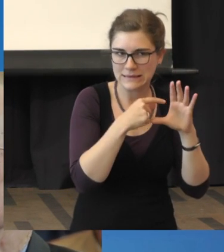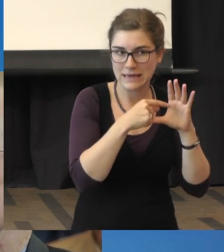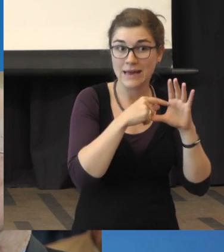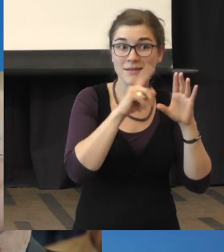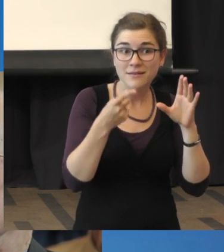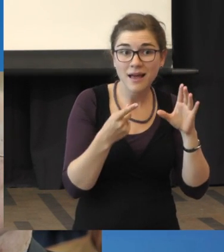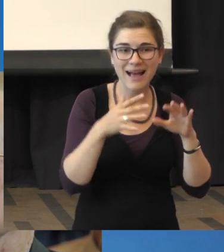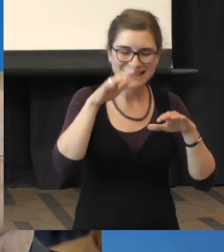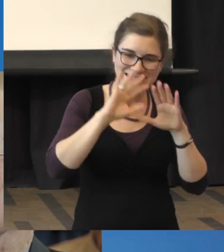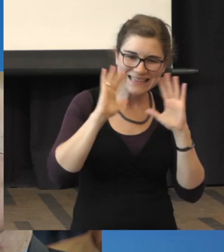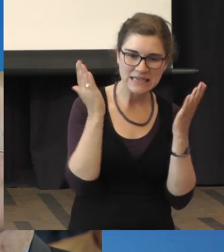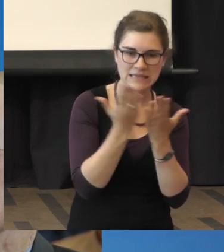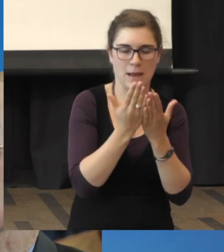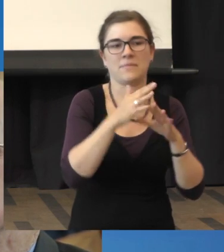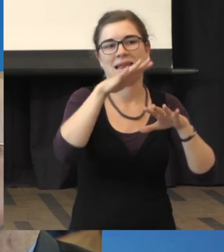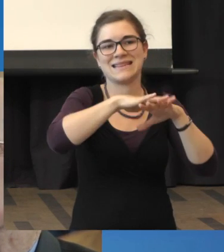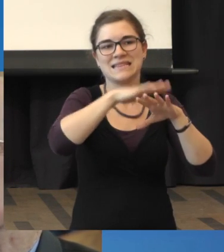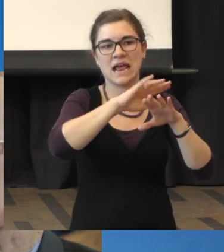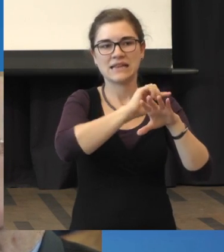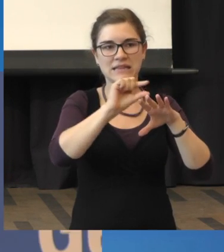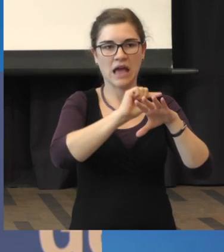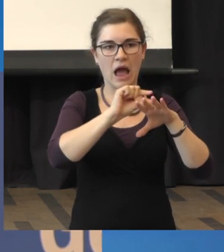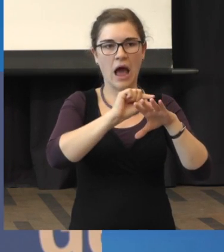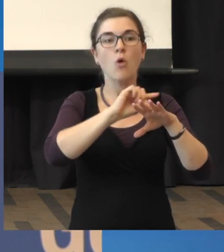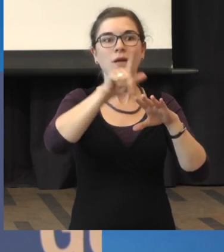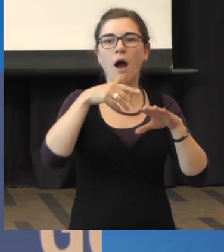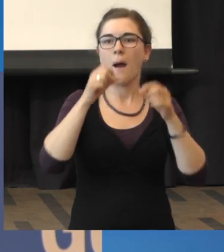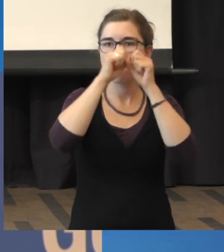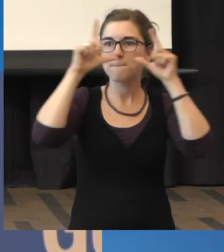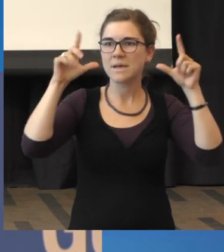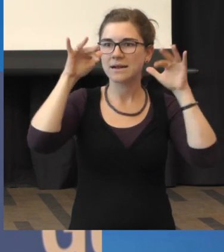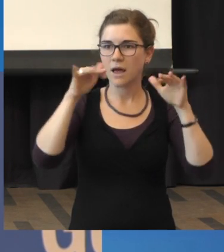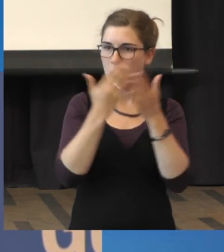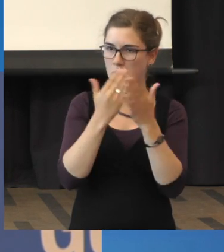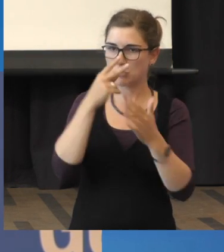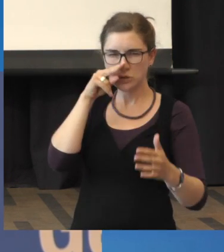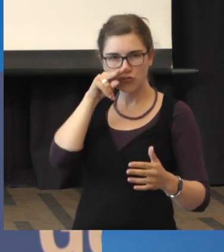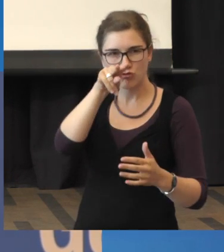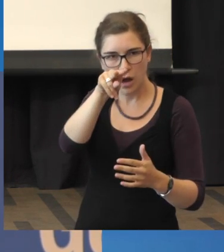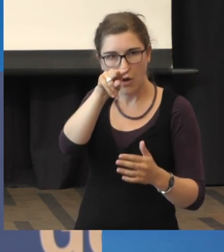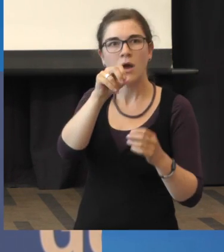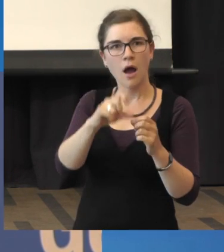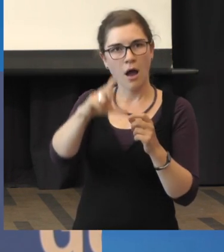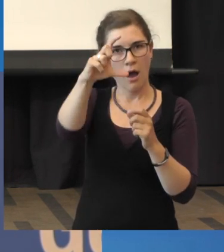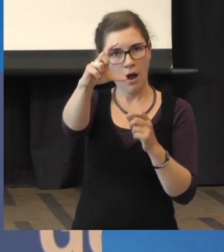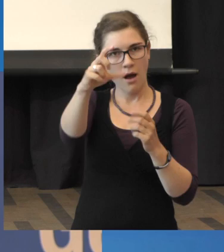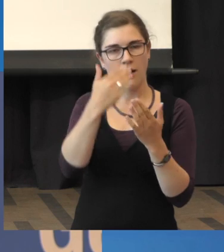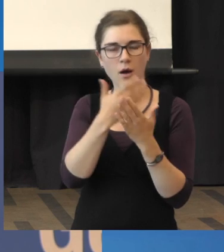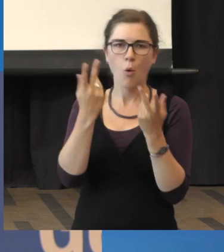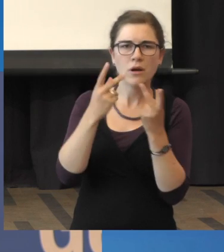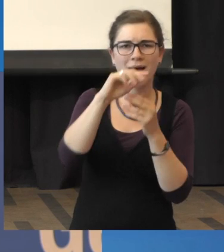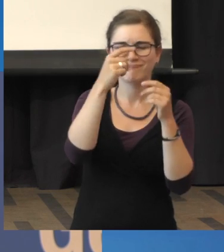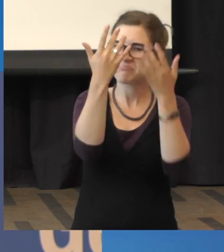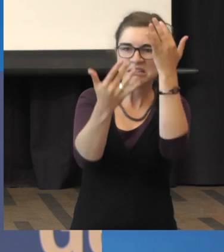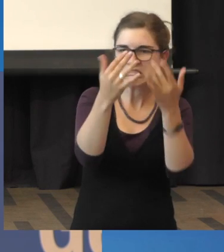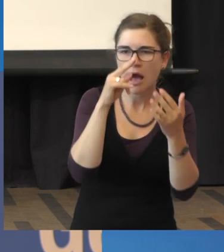Bild auf der gesamten Netzhaut. Aber das, was Sie konkret betrachten, also wenn Sie jemanden ansehen und ich erkenne denjenigen oder Sie gucken eine Zahl